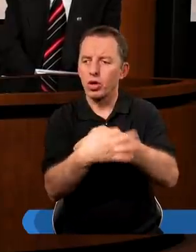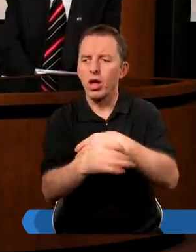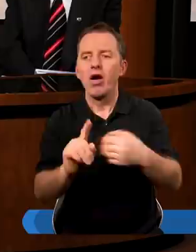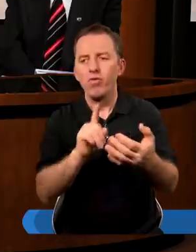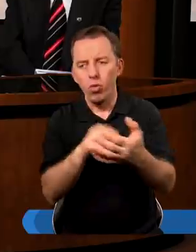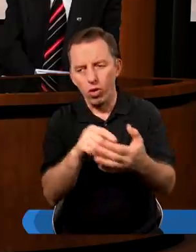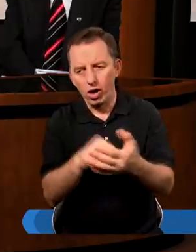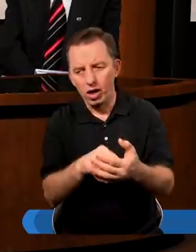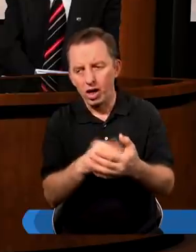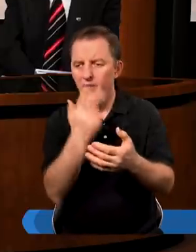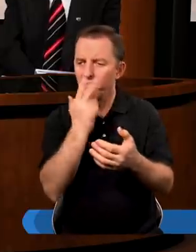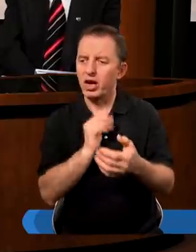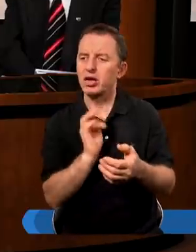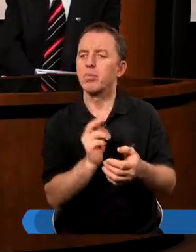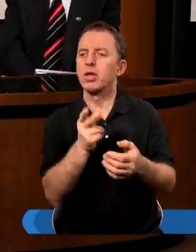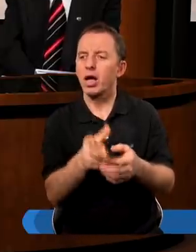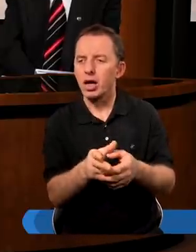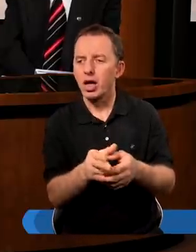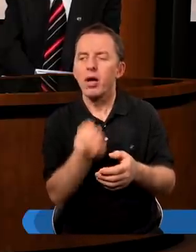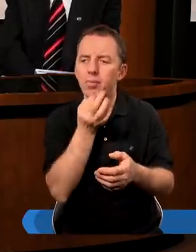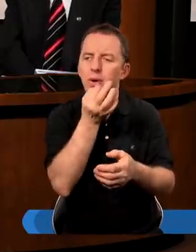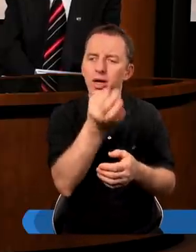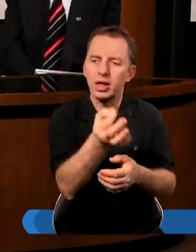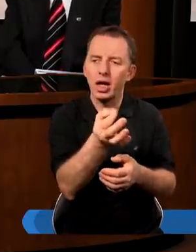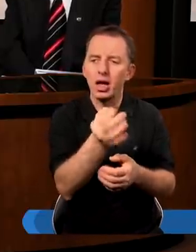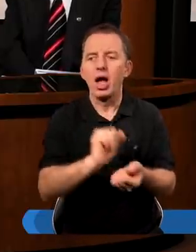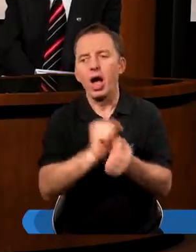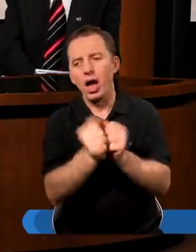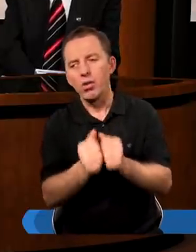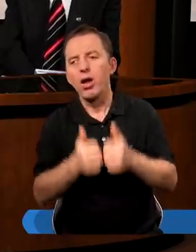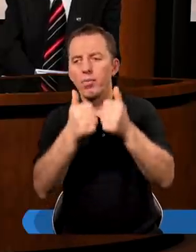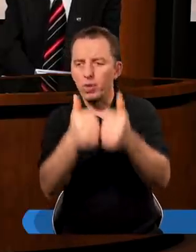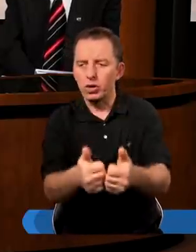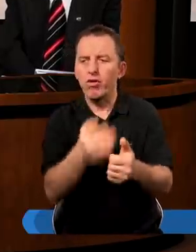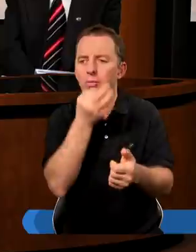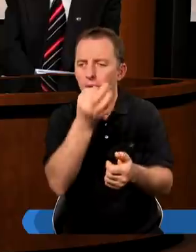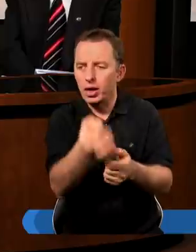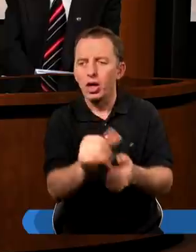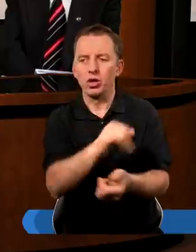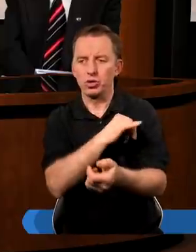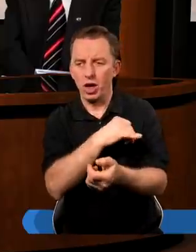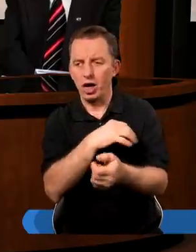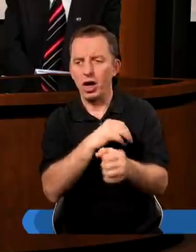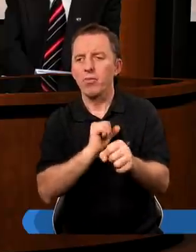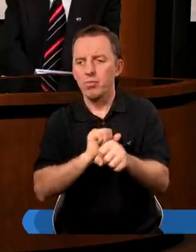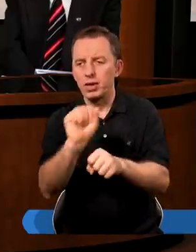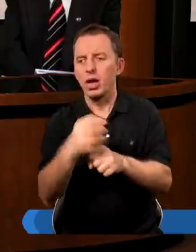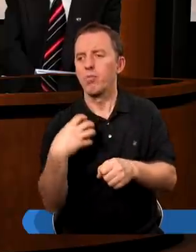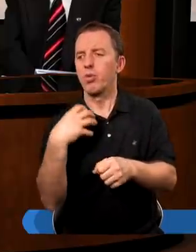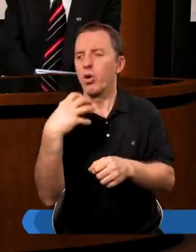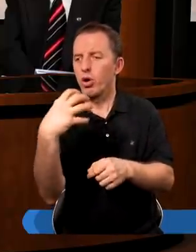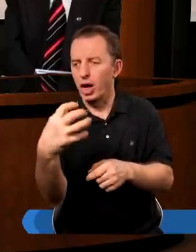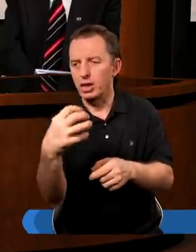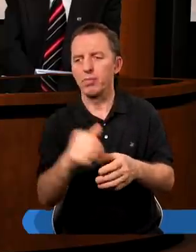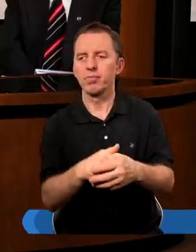to właśnie znalazłam takie pytanie albo postawiłam sobie takie pytanie, czy grzechem jest być bogatym.